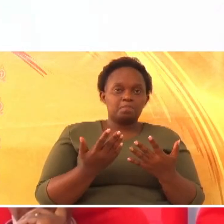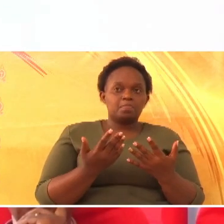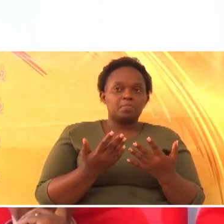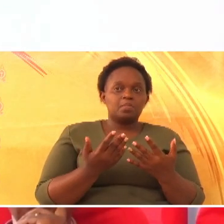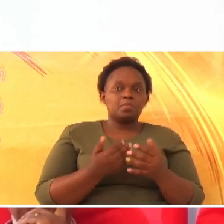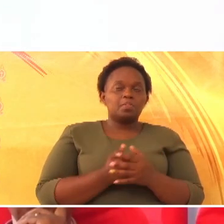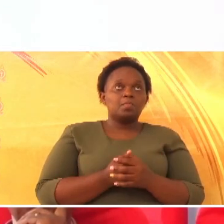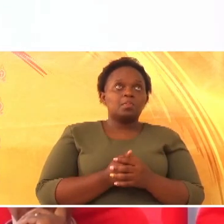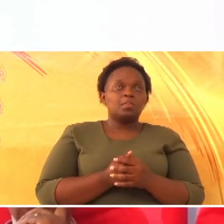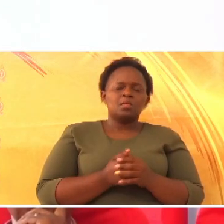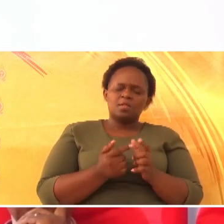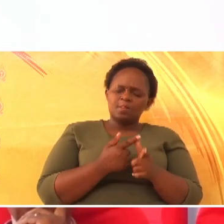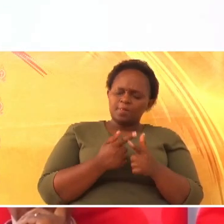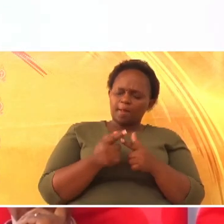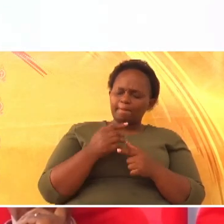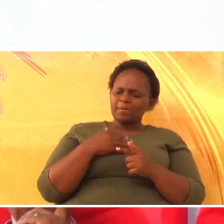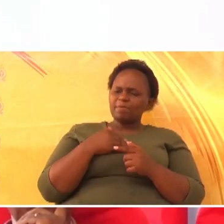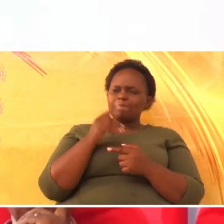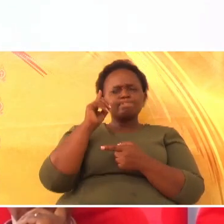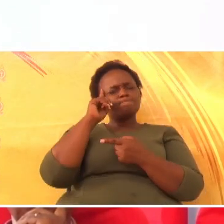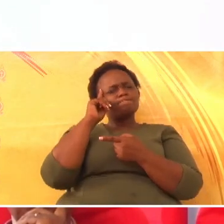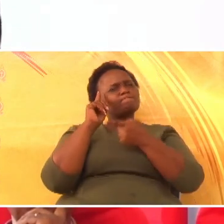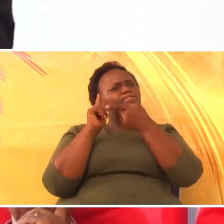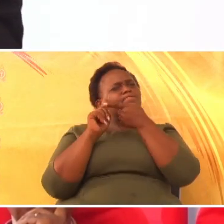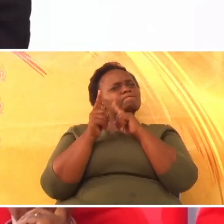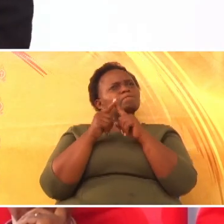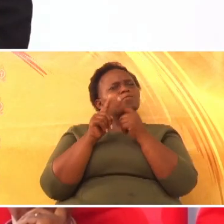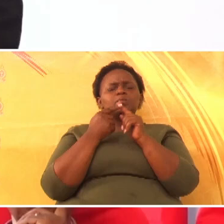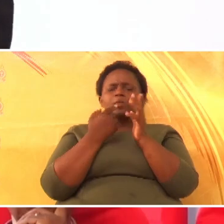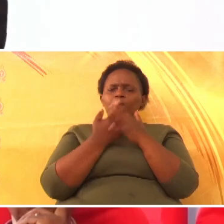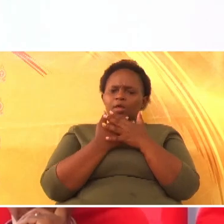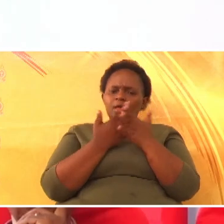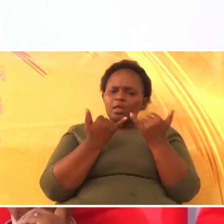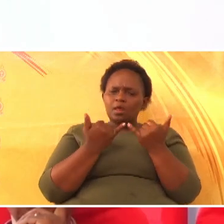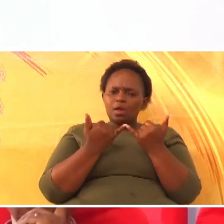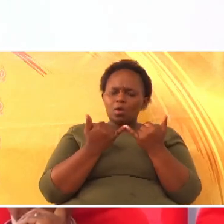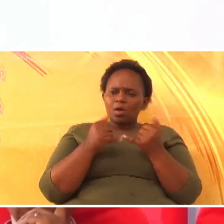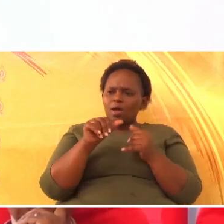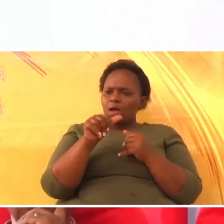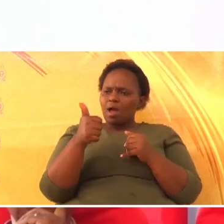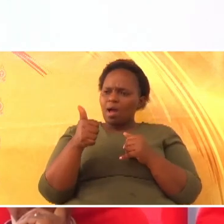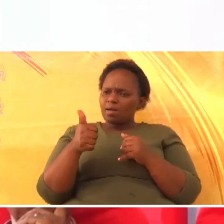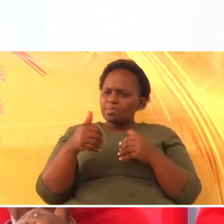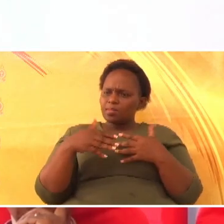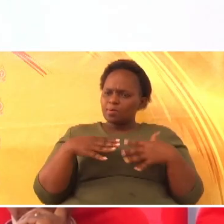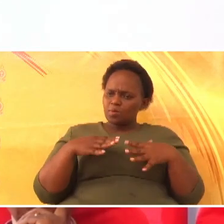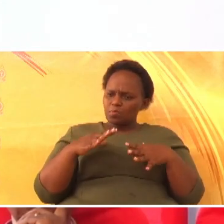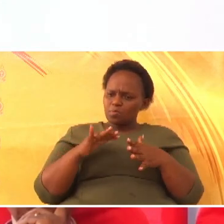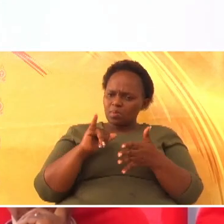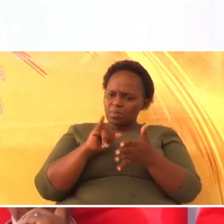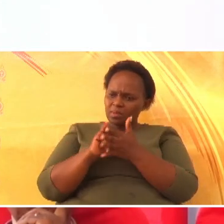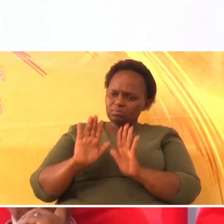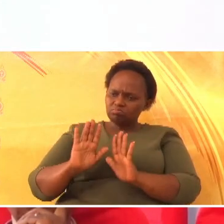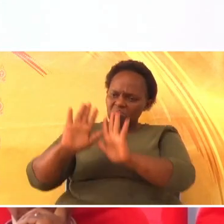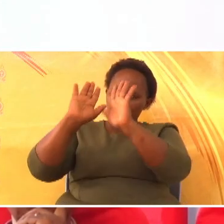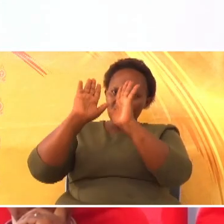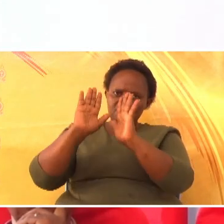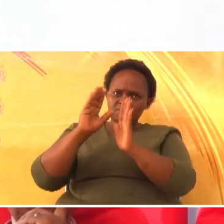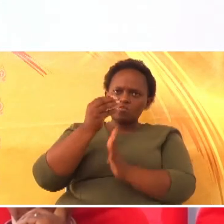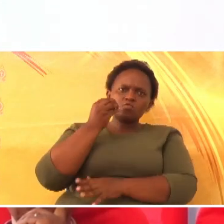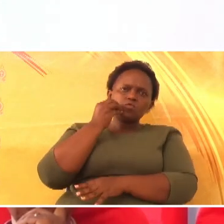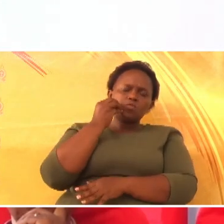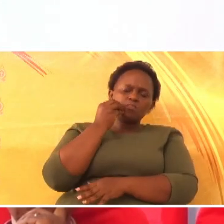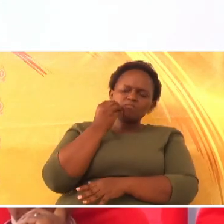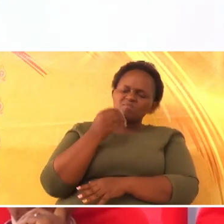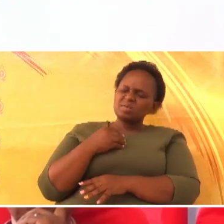nikahaza kujiuliza, kwa sababu watu wengi ambao waliachwa ni wanaume, niliyaza